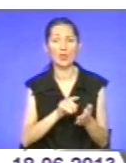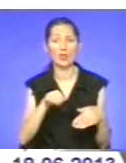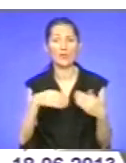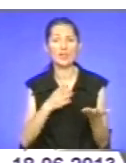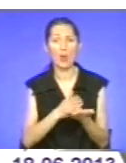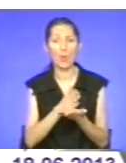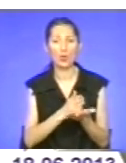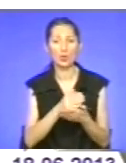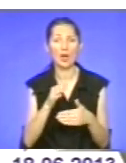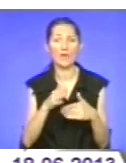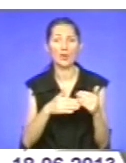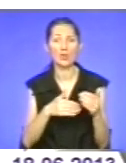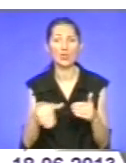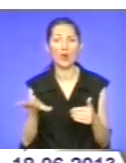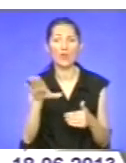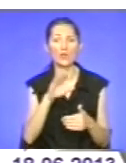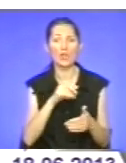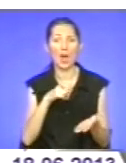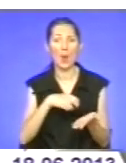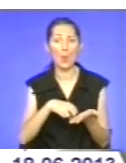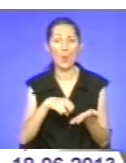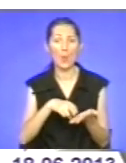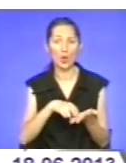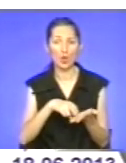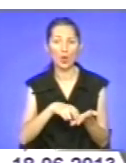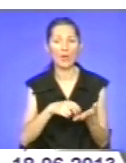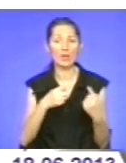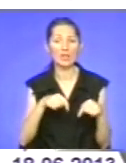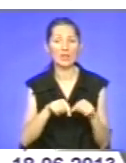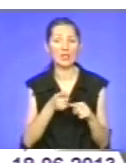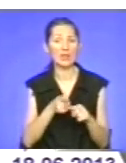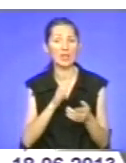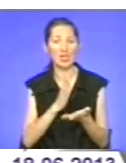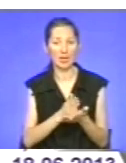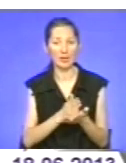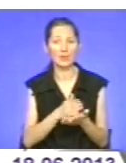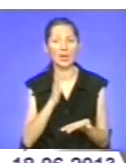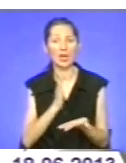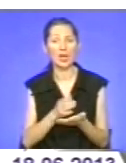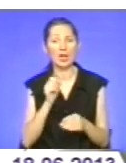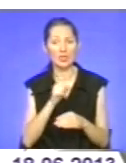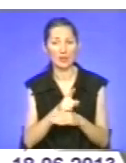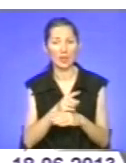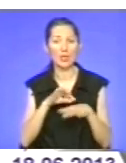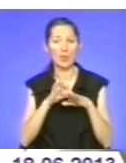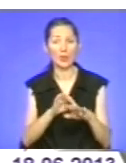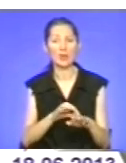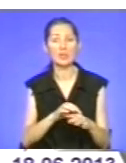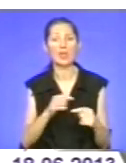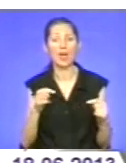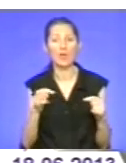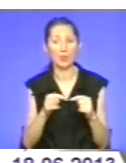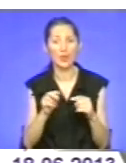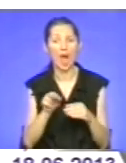фактично у всіх поштових відділеннях, які є. Тому стариться завдання провести відповідні ремонти